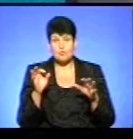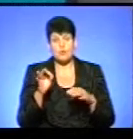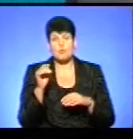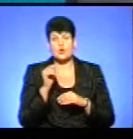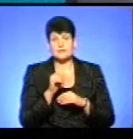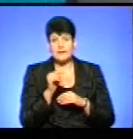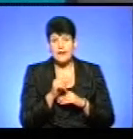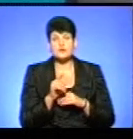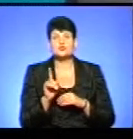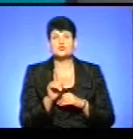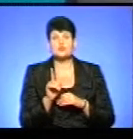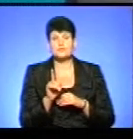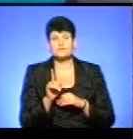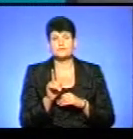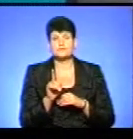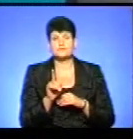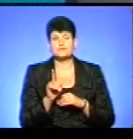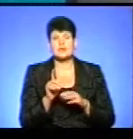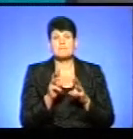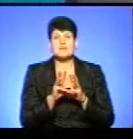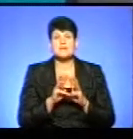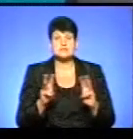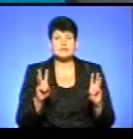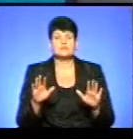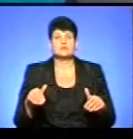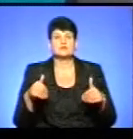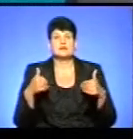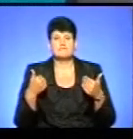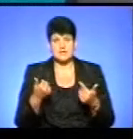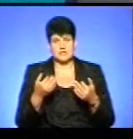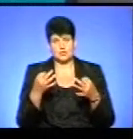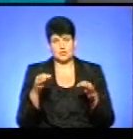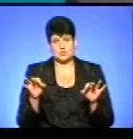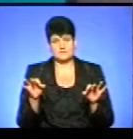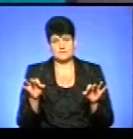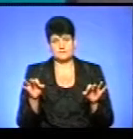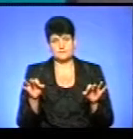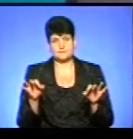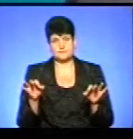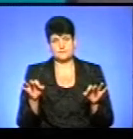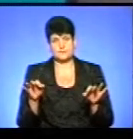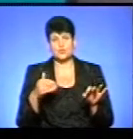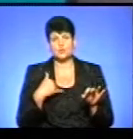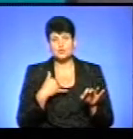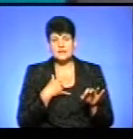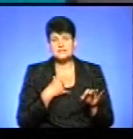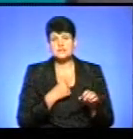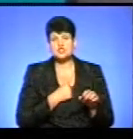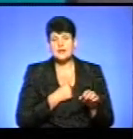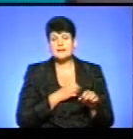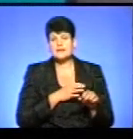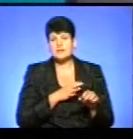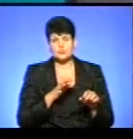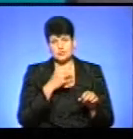власне, Міністерство давало такі дозволи. В нас, на жаль, не було настільки